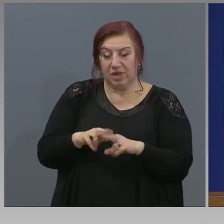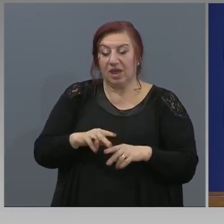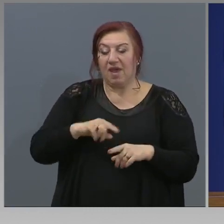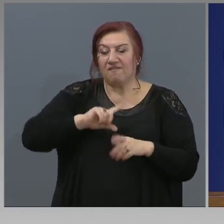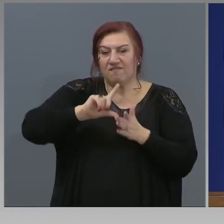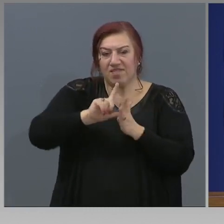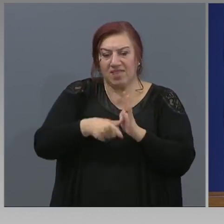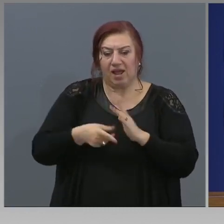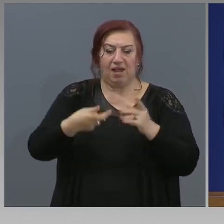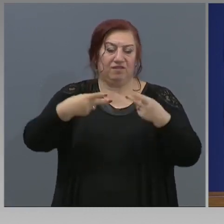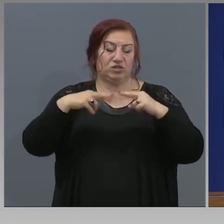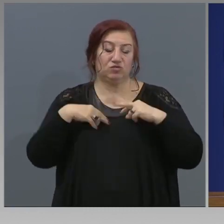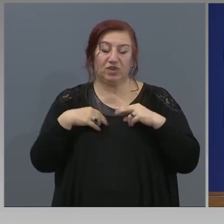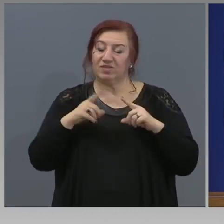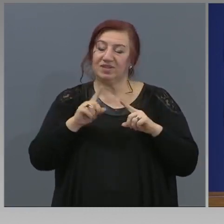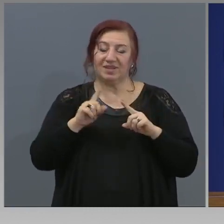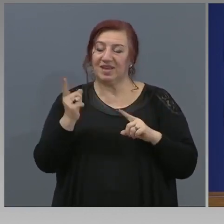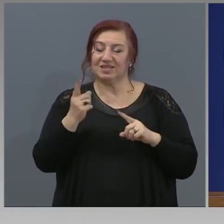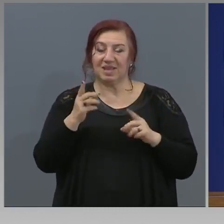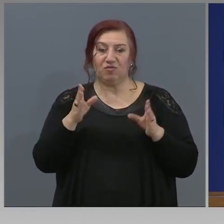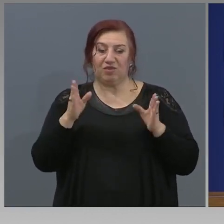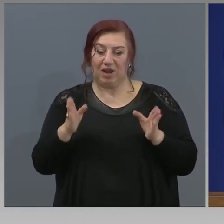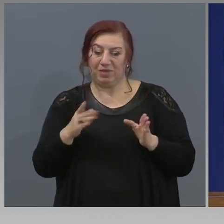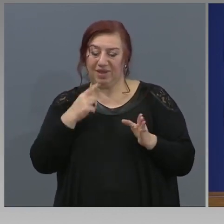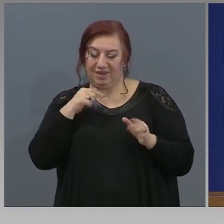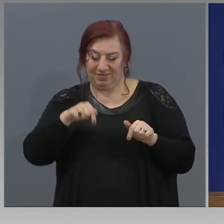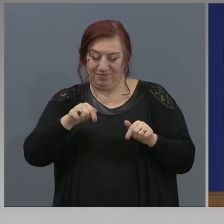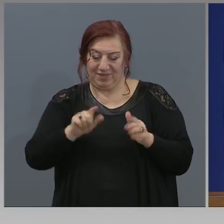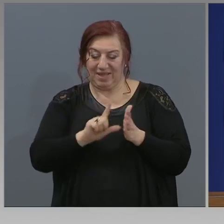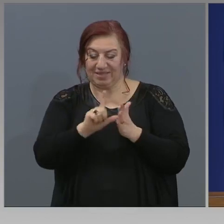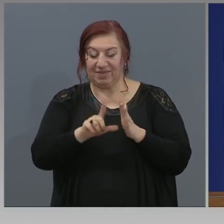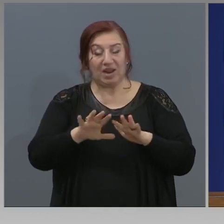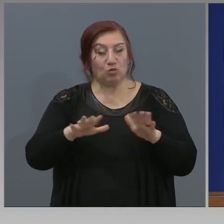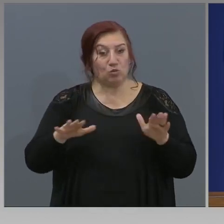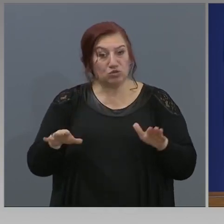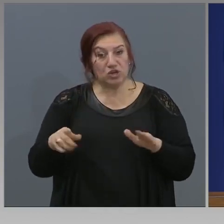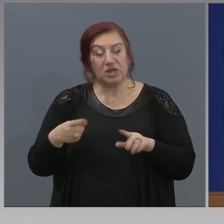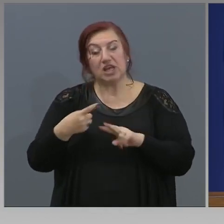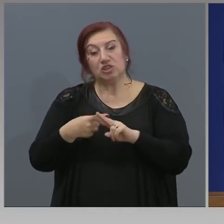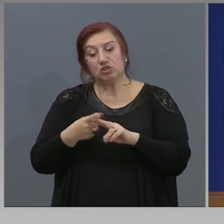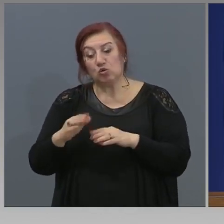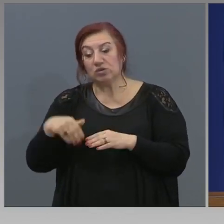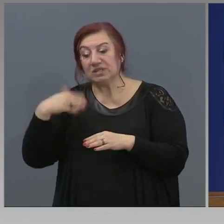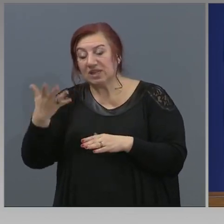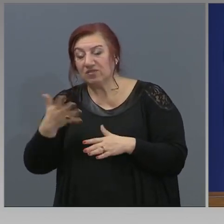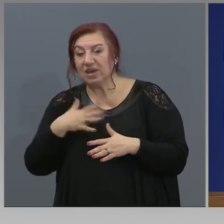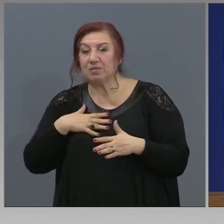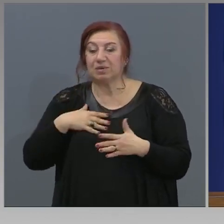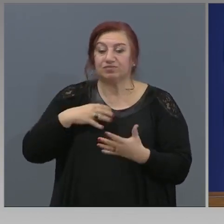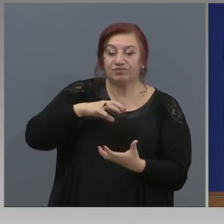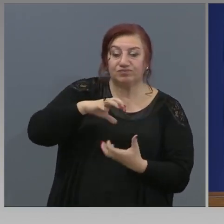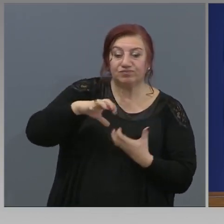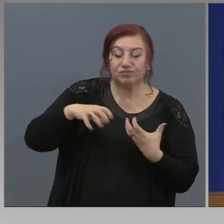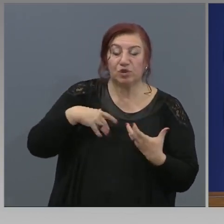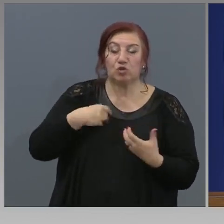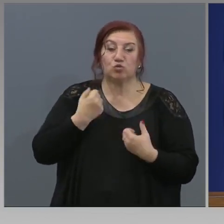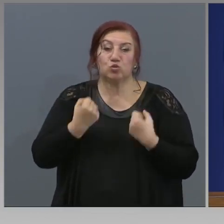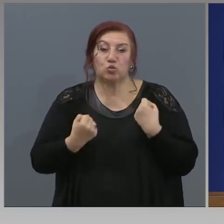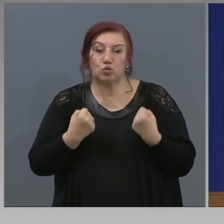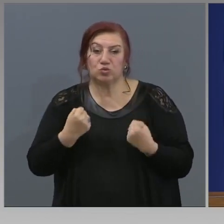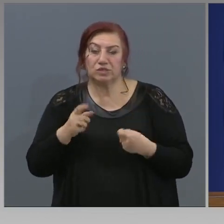извънредното положение, но и след това биха предпочели, разбира се, да